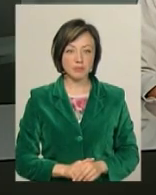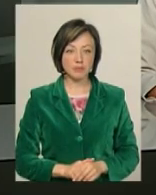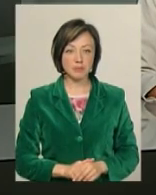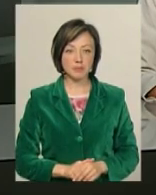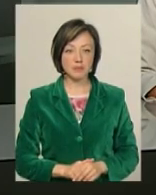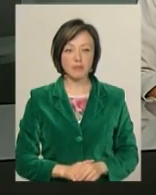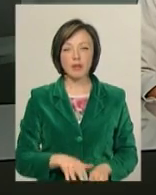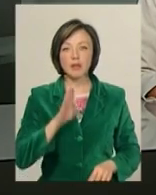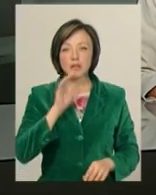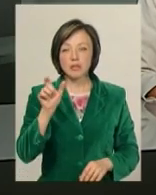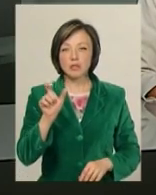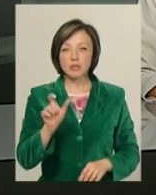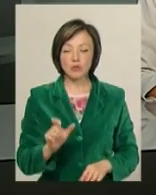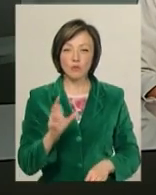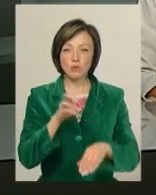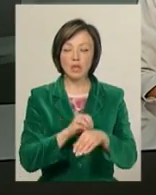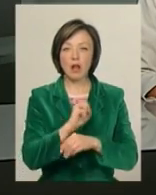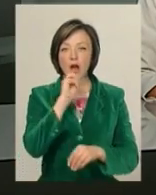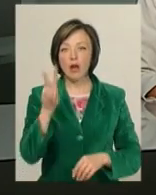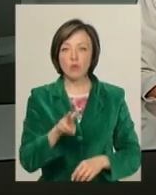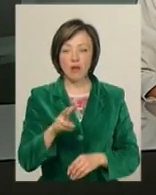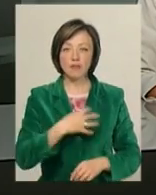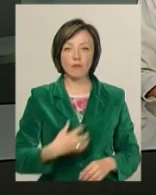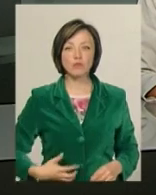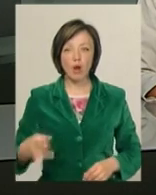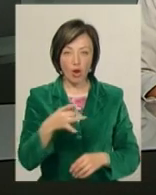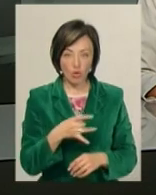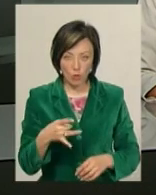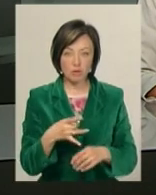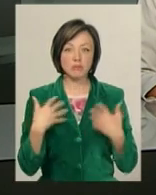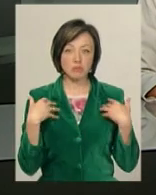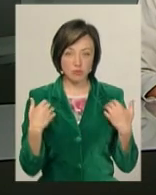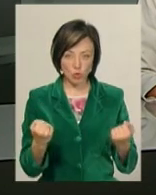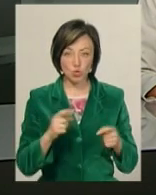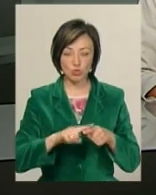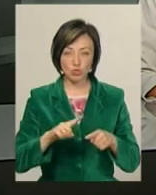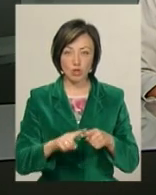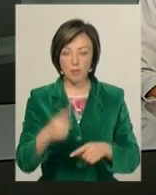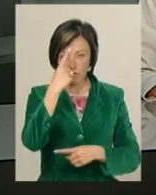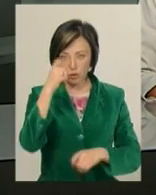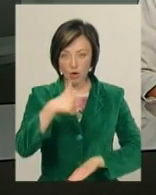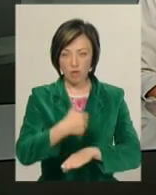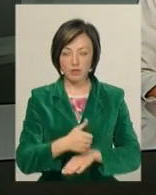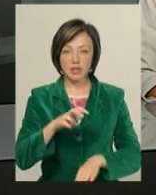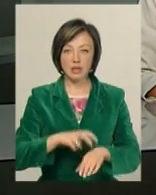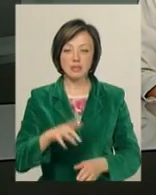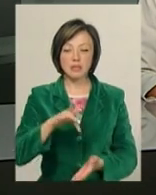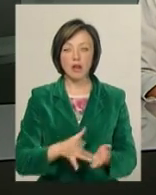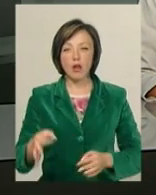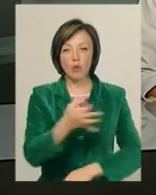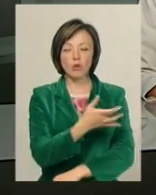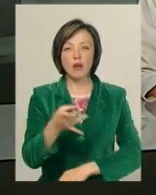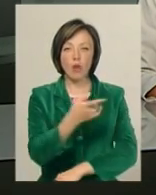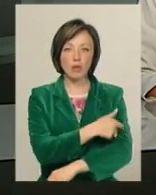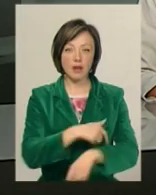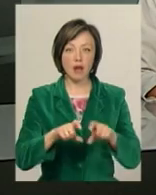Жінка, котру вкусила Гадюка в Славуцькому районі, одужує. Про це повідомив головний лікар Славуцької центральної районної лікарні Віктор